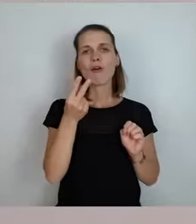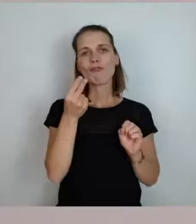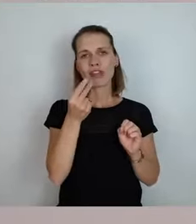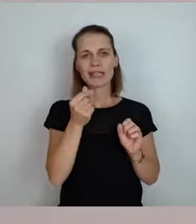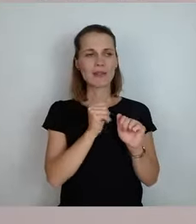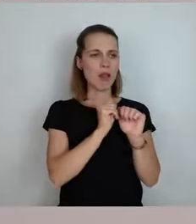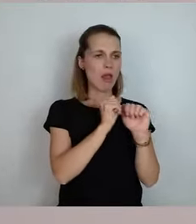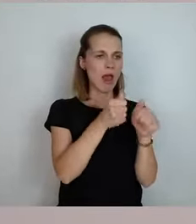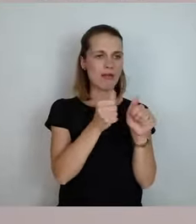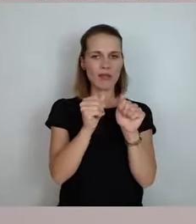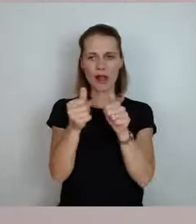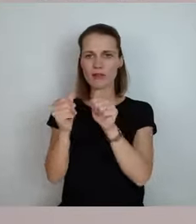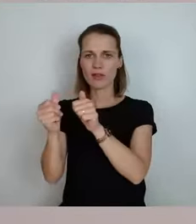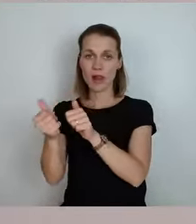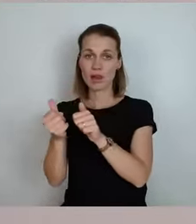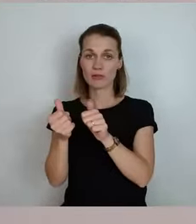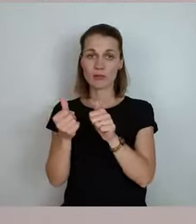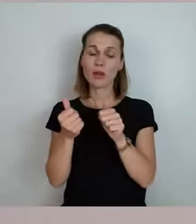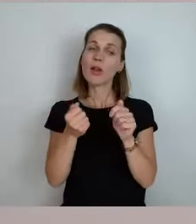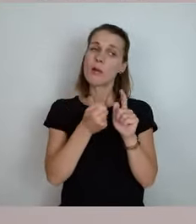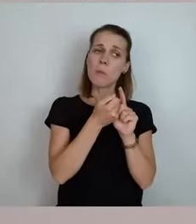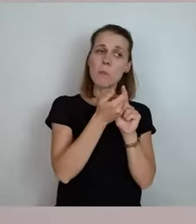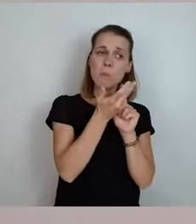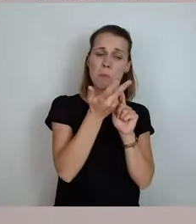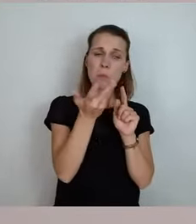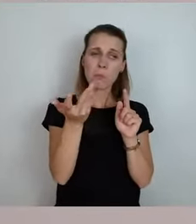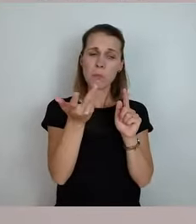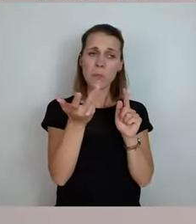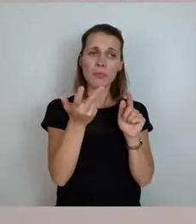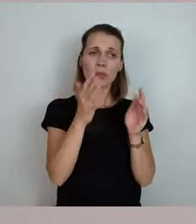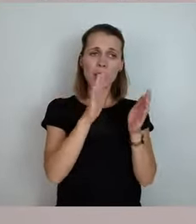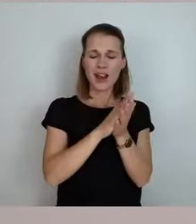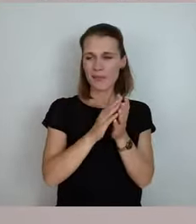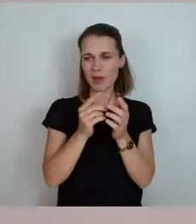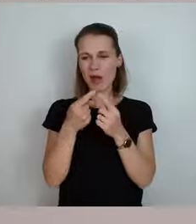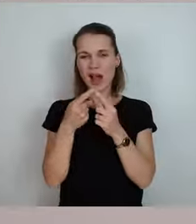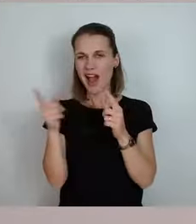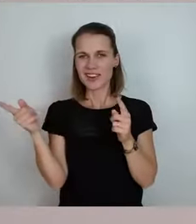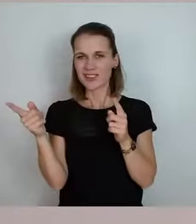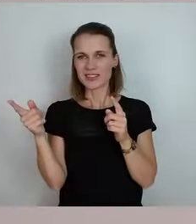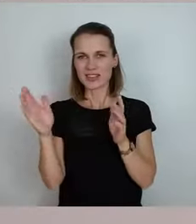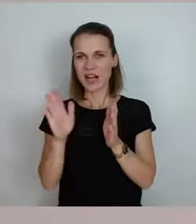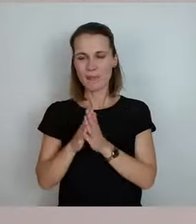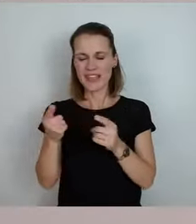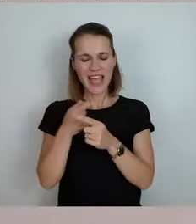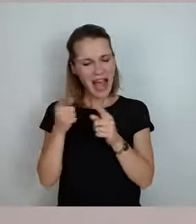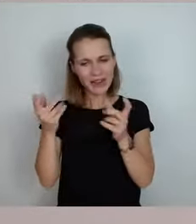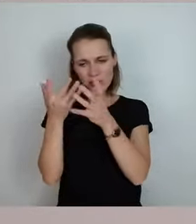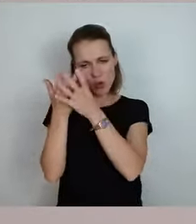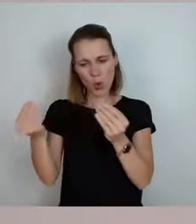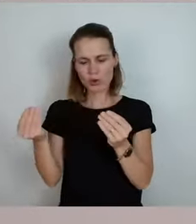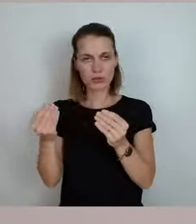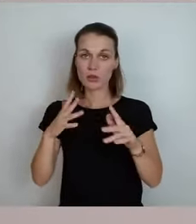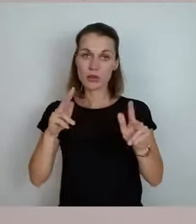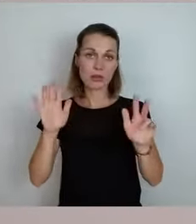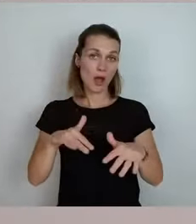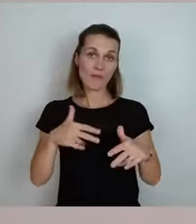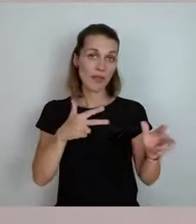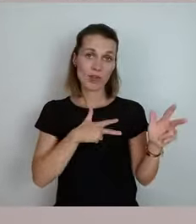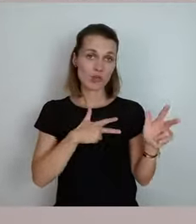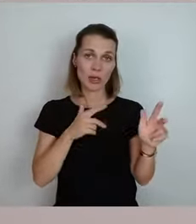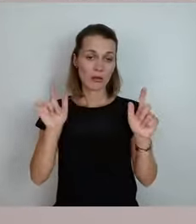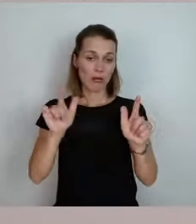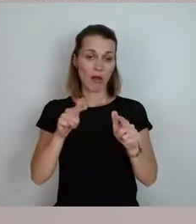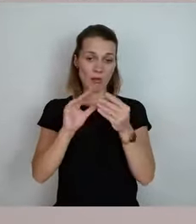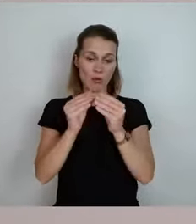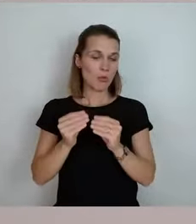Stellen ist es gelungen, alles geht nicht. Man darf es auch nicht versprechen in so einer Pandemie, dass man alles klärt, dass es überhaupt keine Probleme gibt. Also